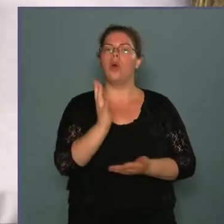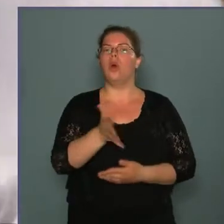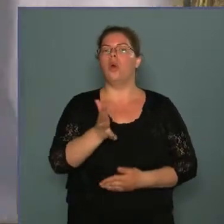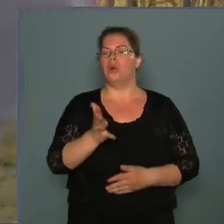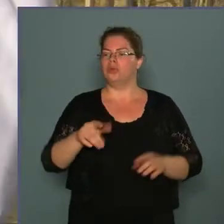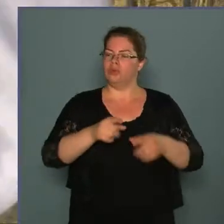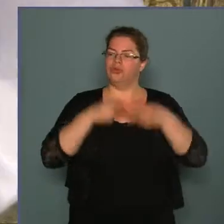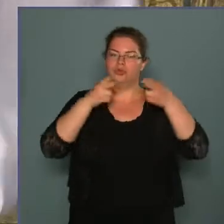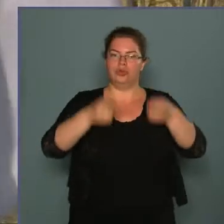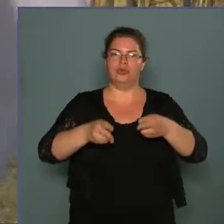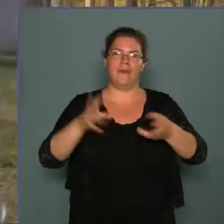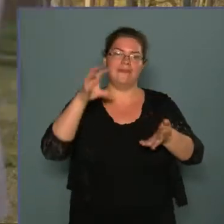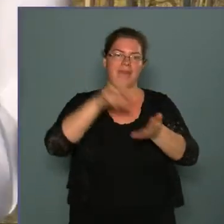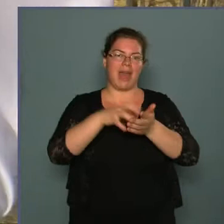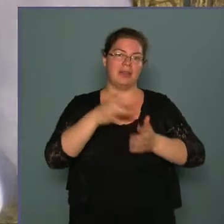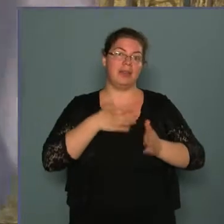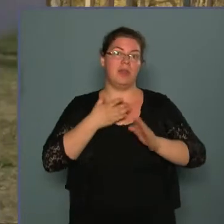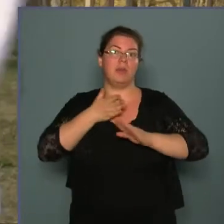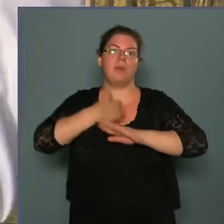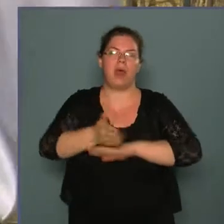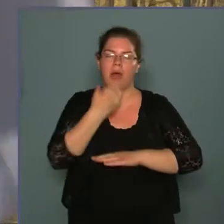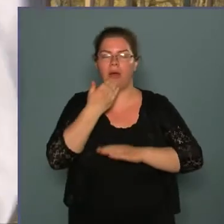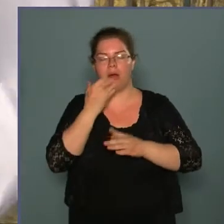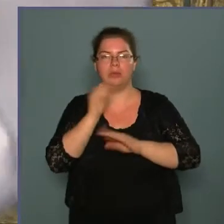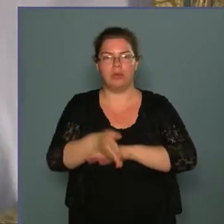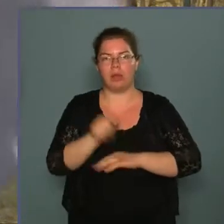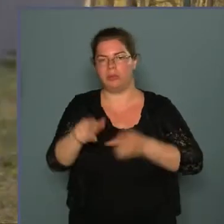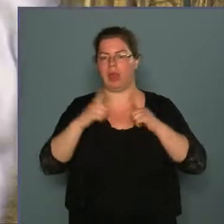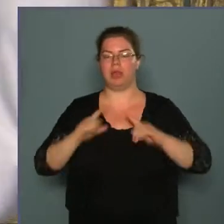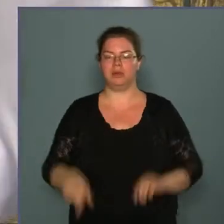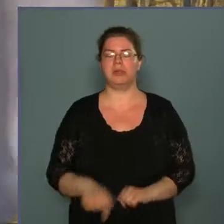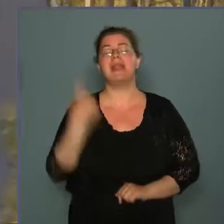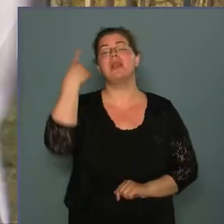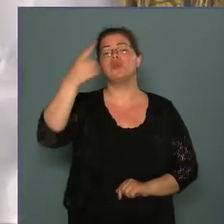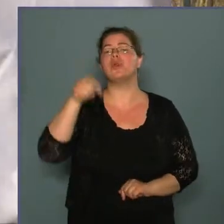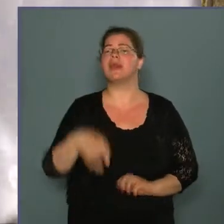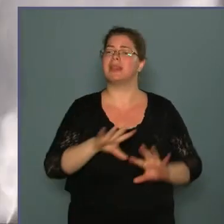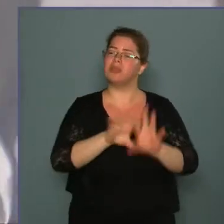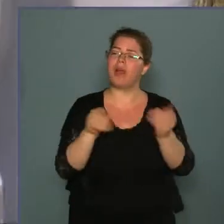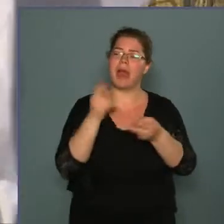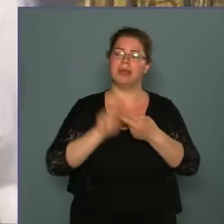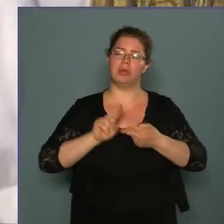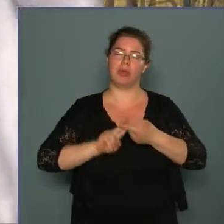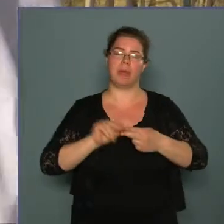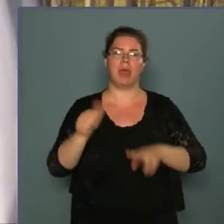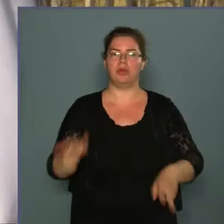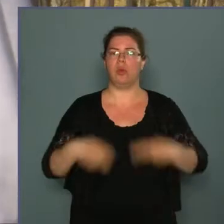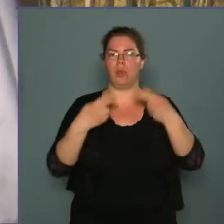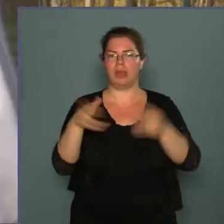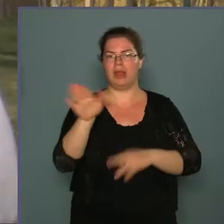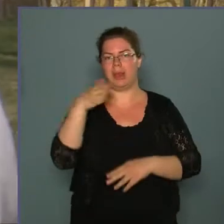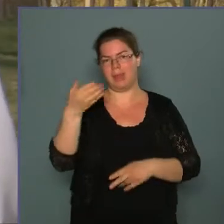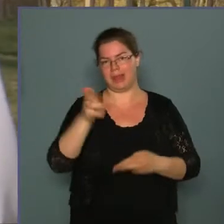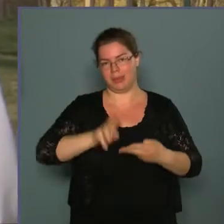a város szívébe hatolókat. De tudjuk, hogy ez a családi ünnep, ez egyúttal nemzeti